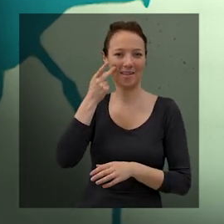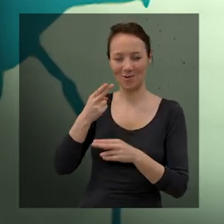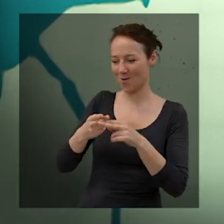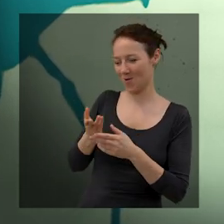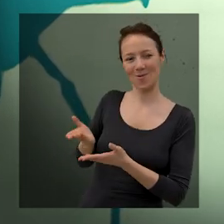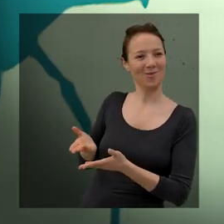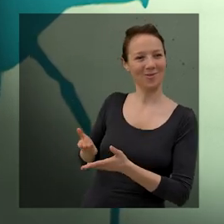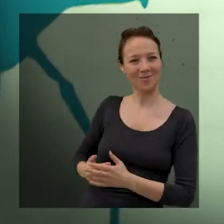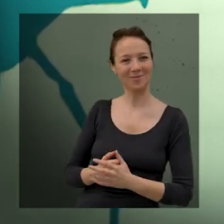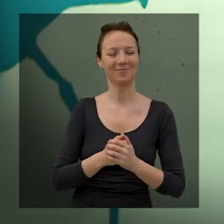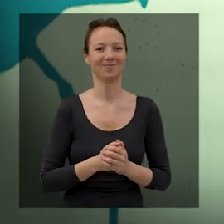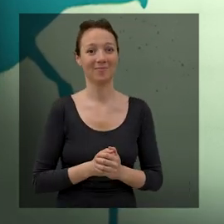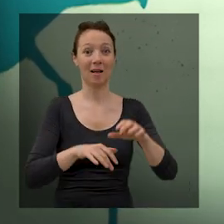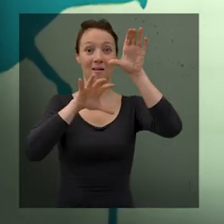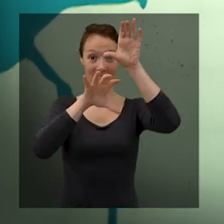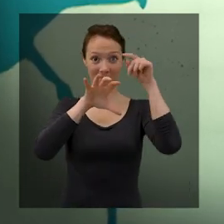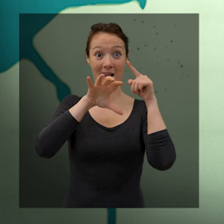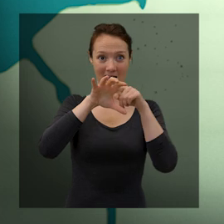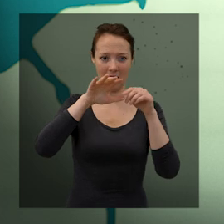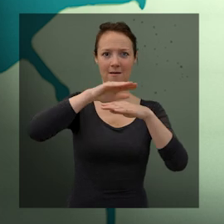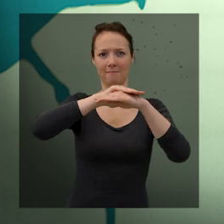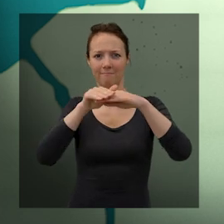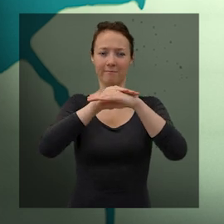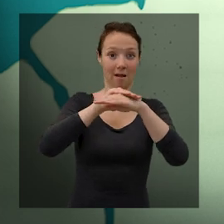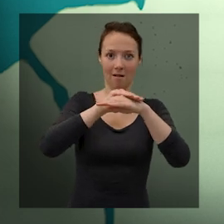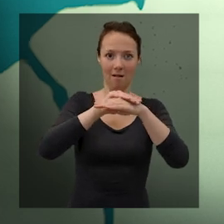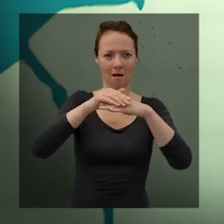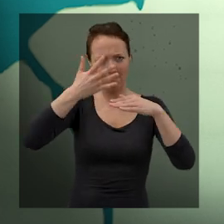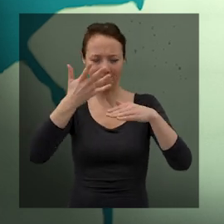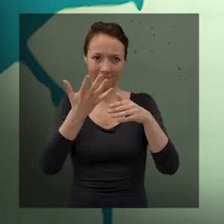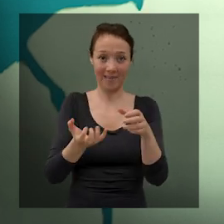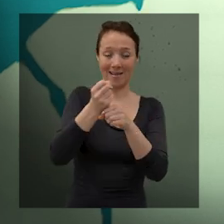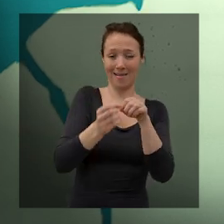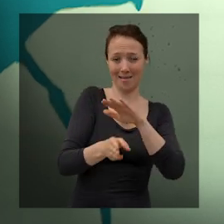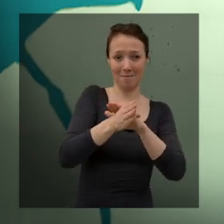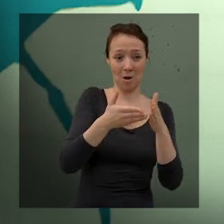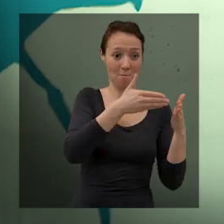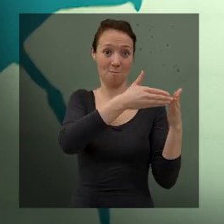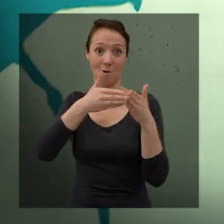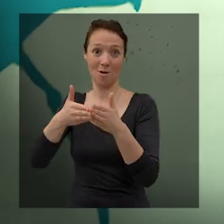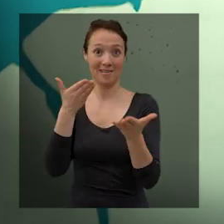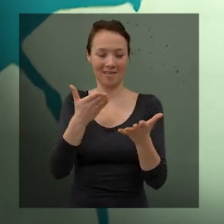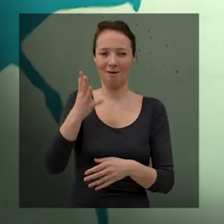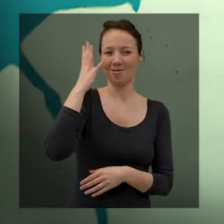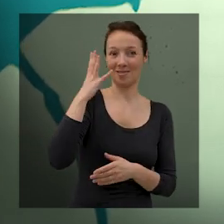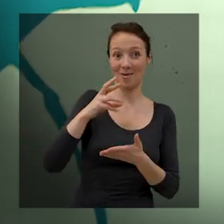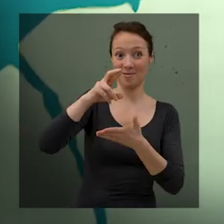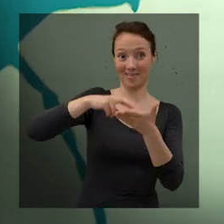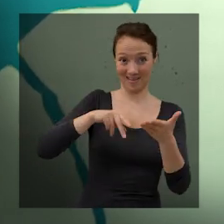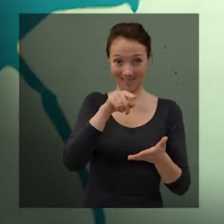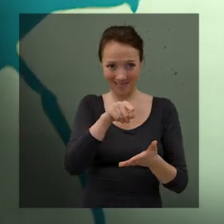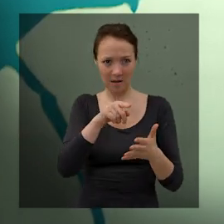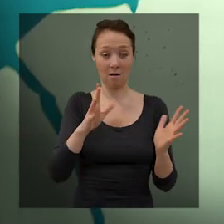Rassiatome. Ce port profite comme Condévignum d'une situation idéale à la croisée des voies fluviales,